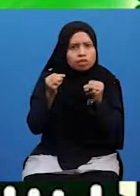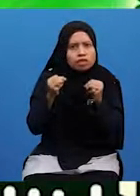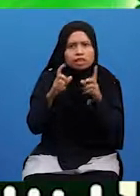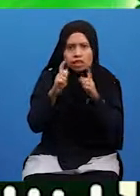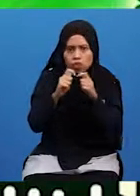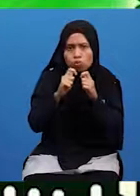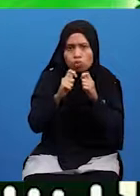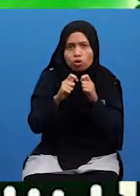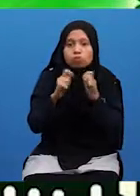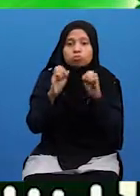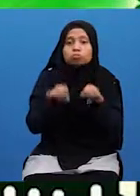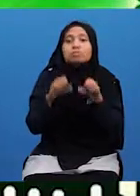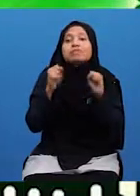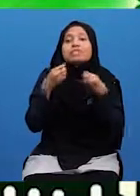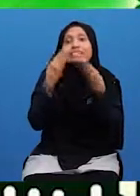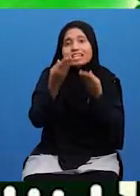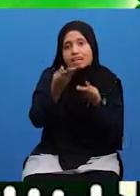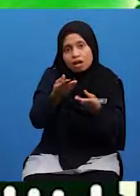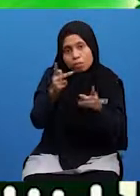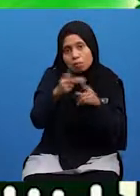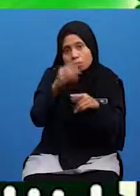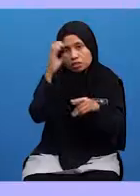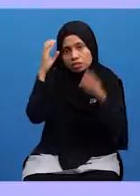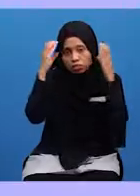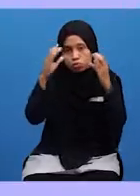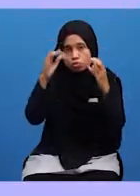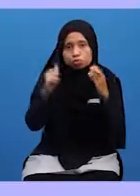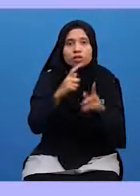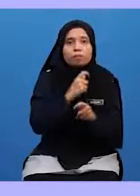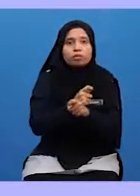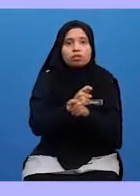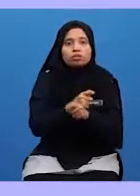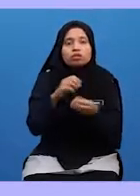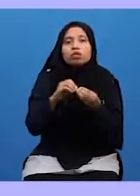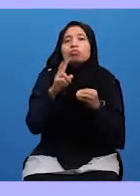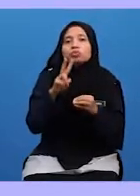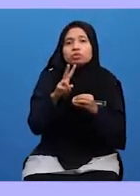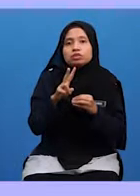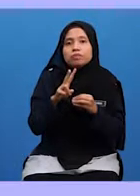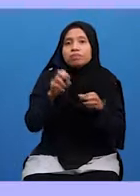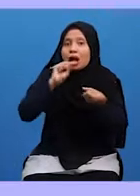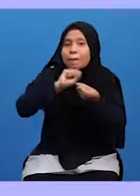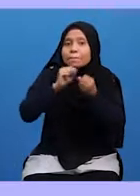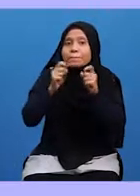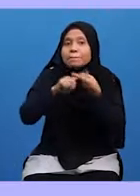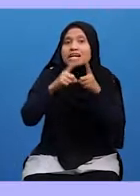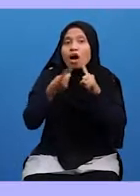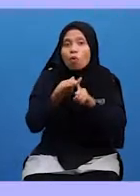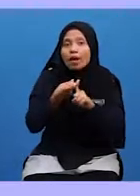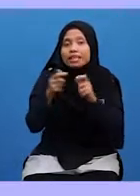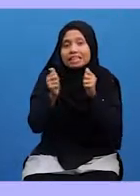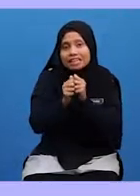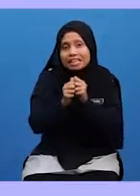Maka Maka Lapor Lapor Yang Sedang Bertugas Yang Kedua Murid-murid Hendaklah Bersahabat